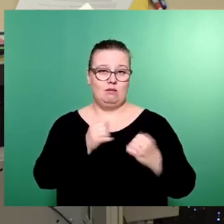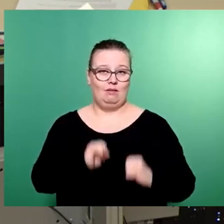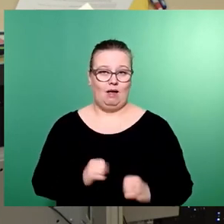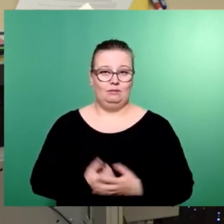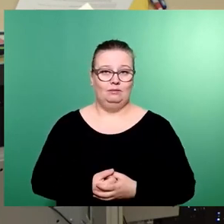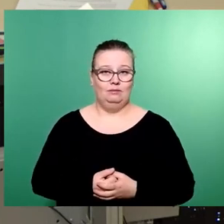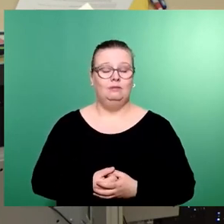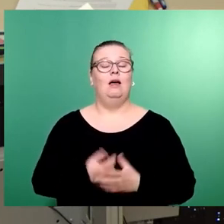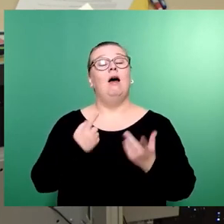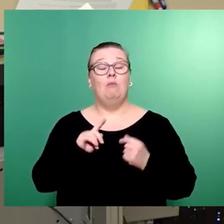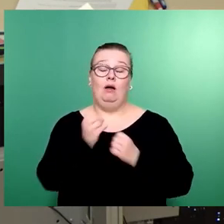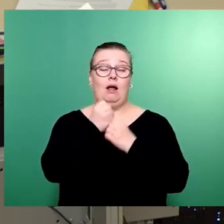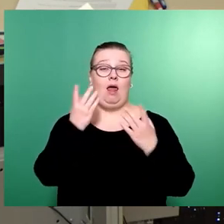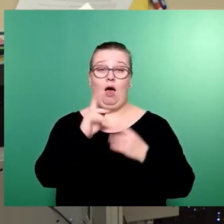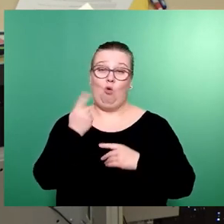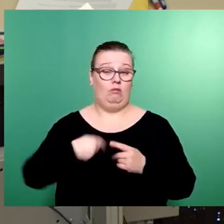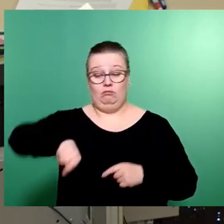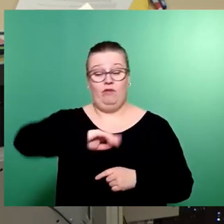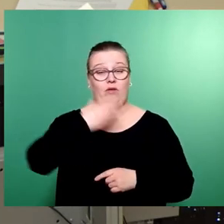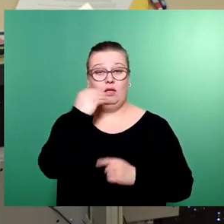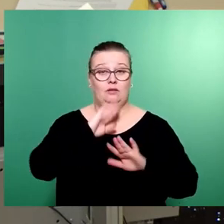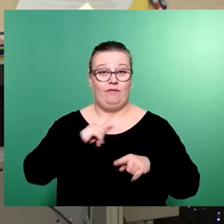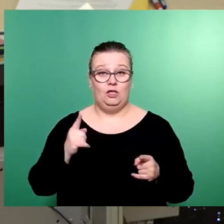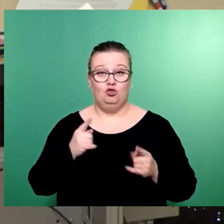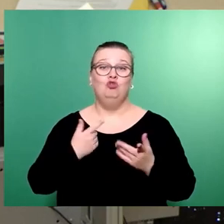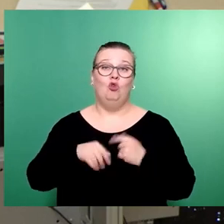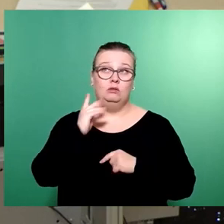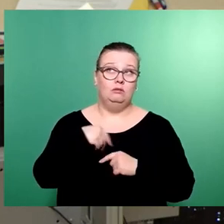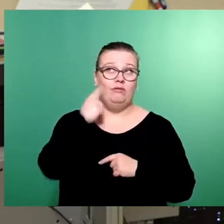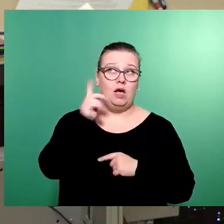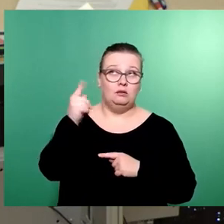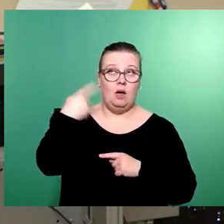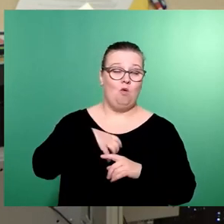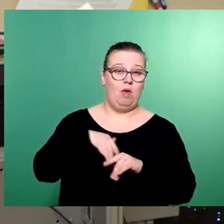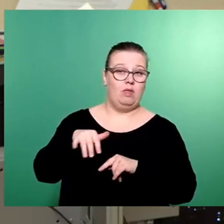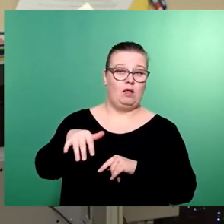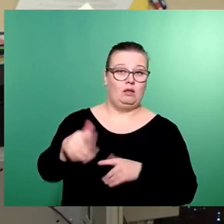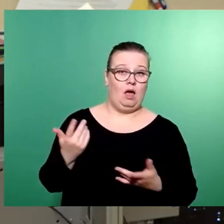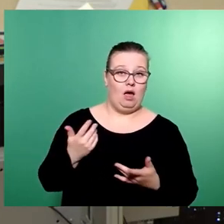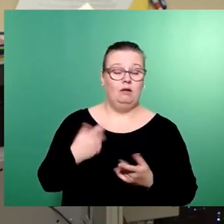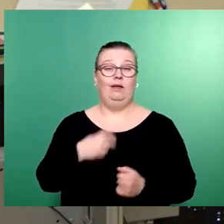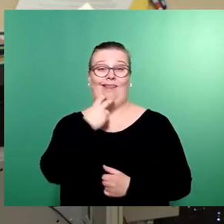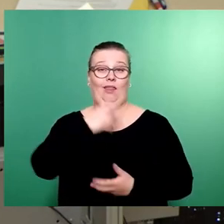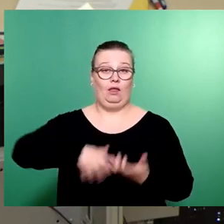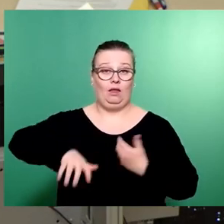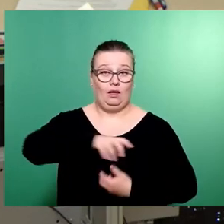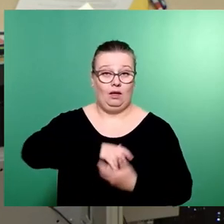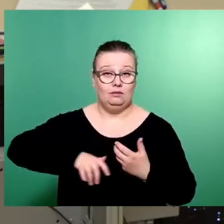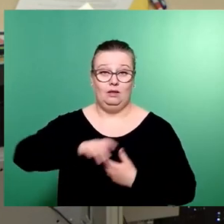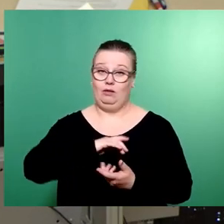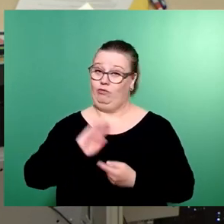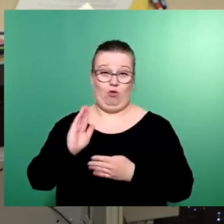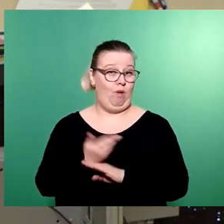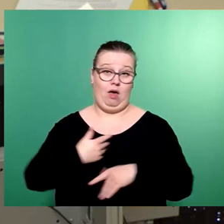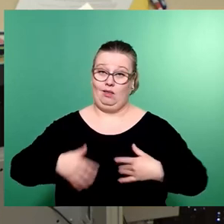Wir haben aber, und das dürfen wir nicht vergessen, dunkle Wolken am Horizont. Wir sehen die Energiekrise, die noch lange nicht beendet